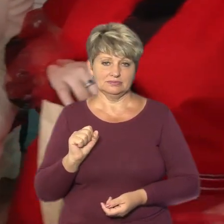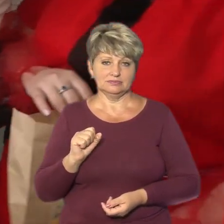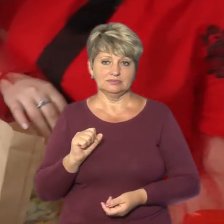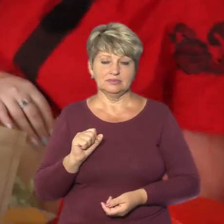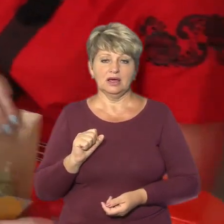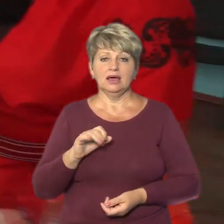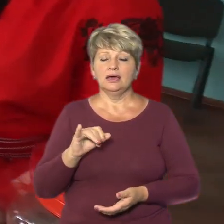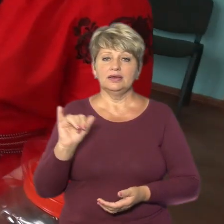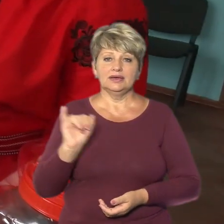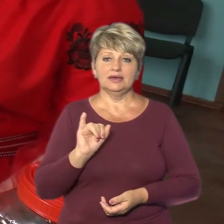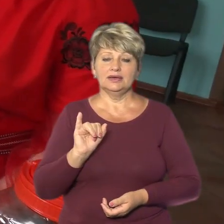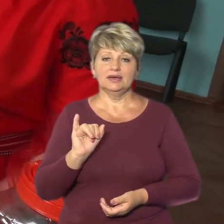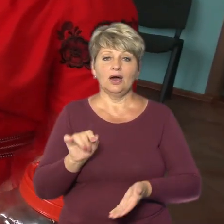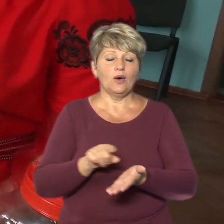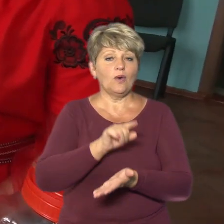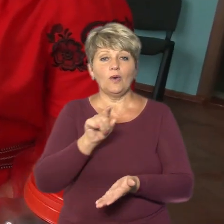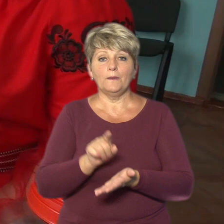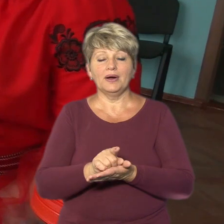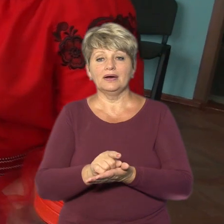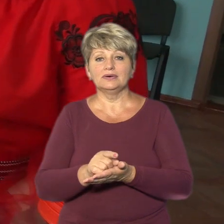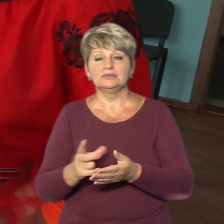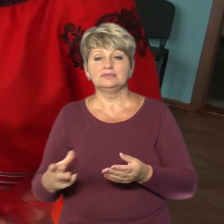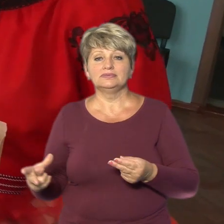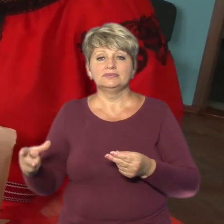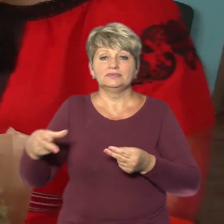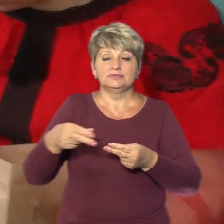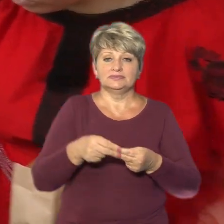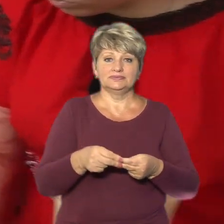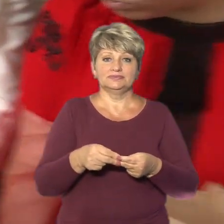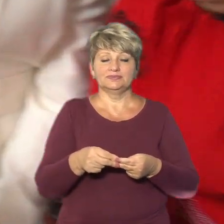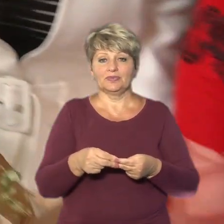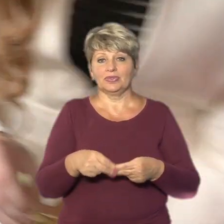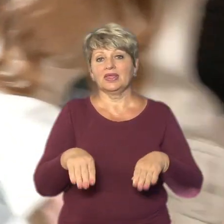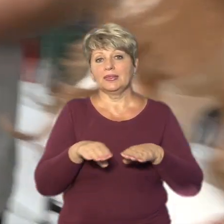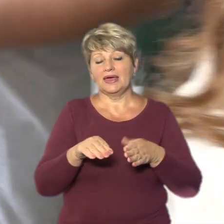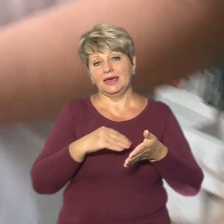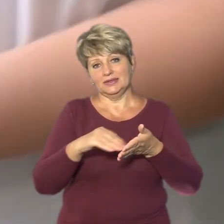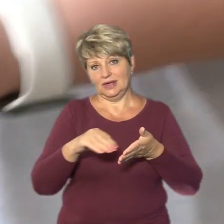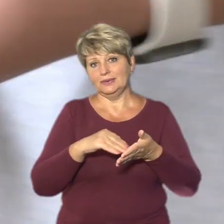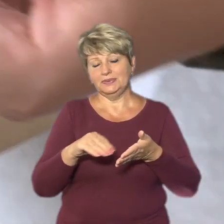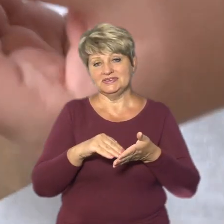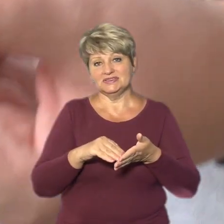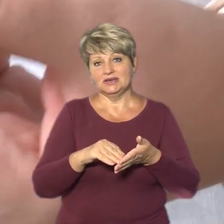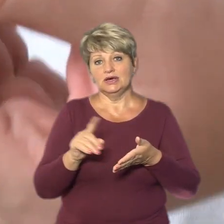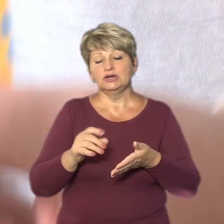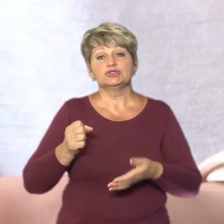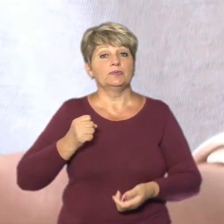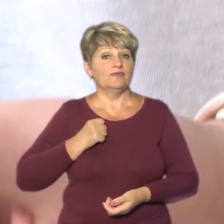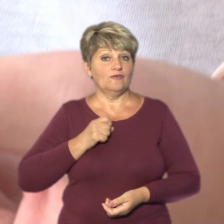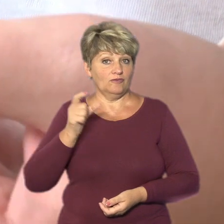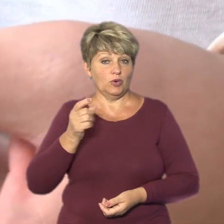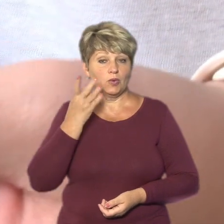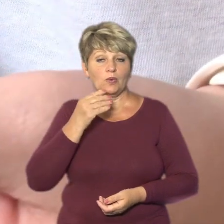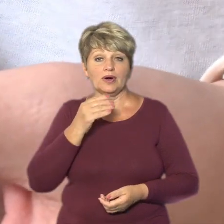обов'язково прикріплюємо такі надписи, щоб воїни, коли їх